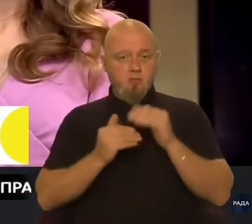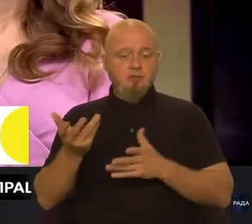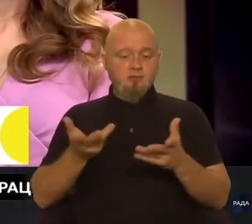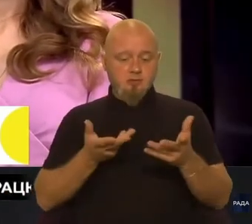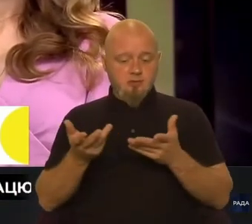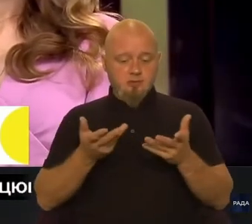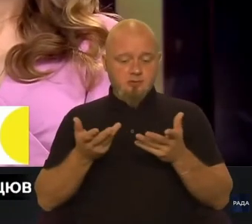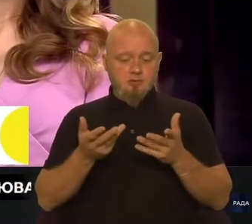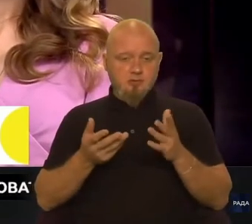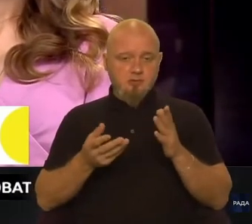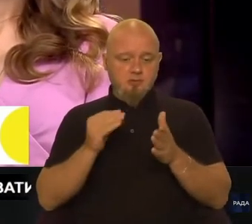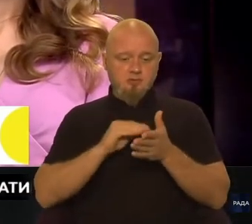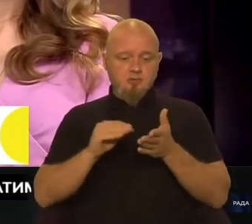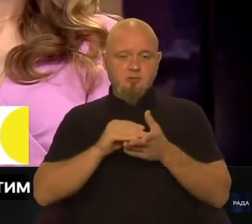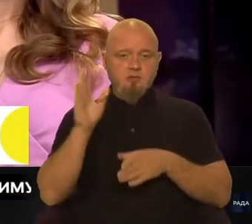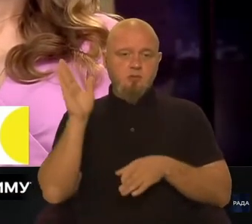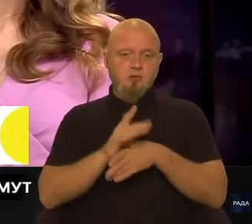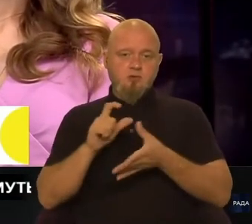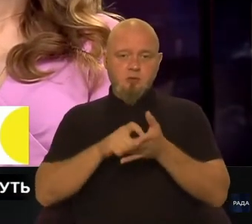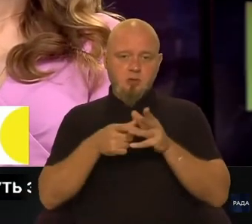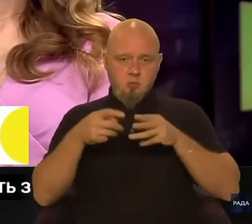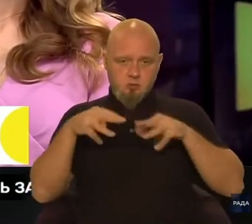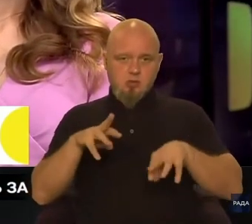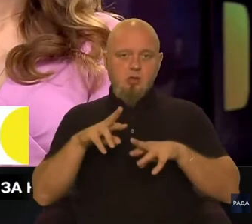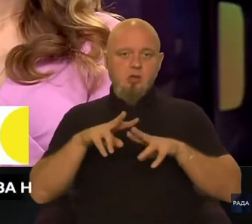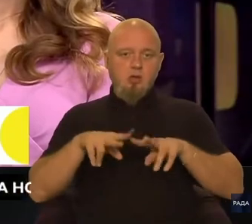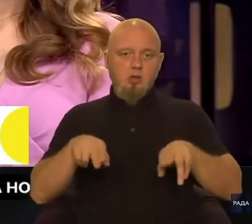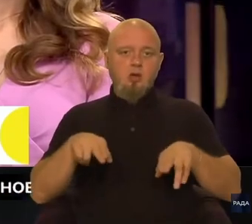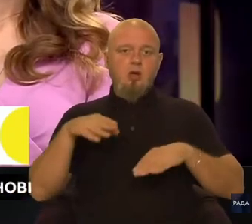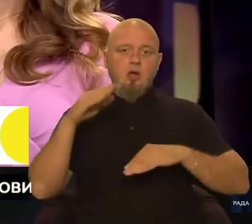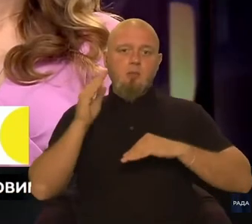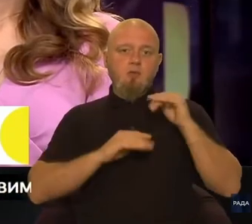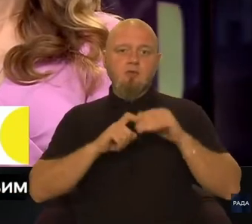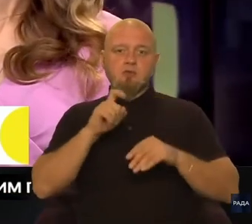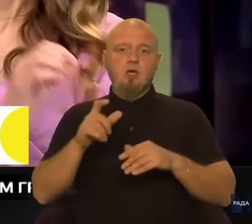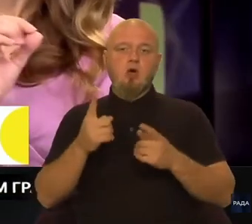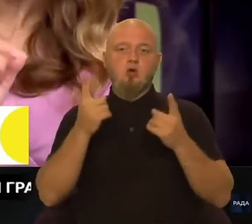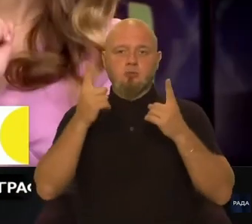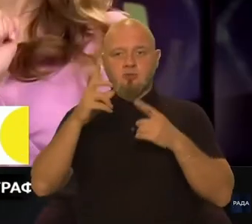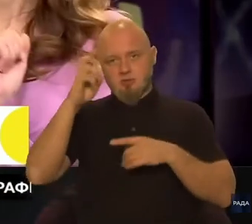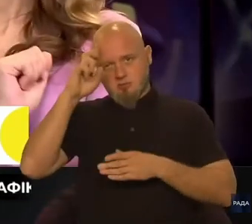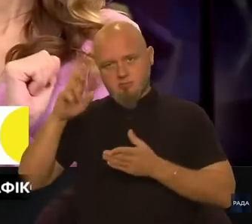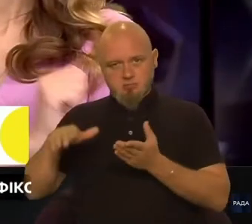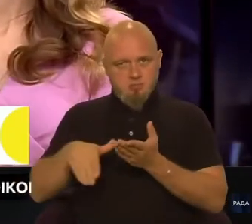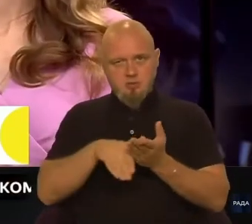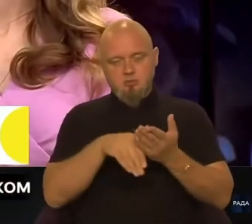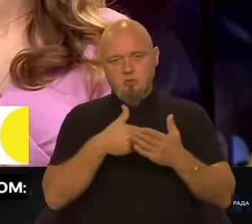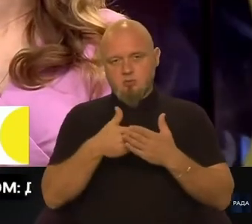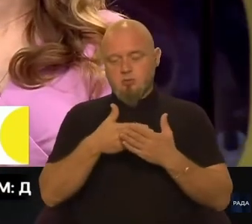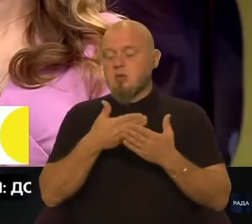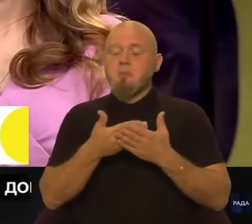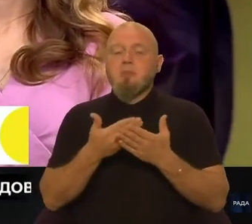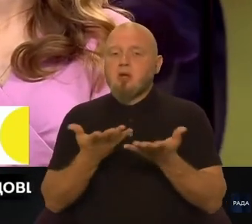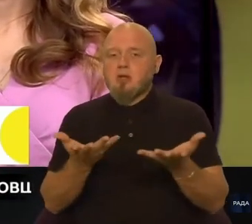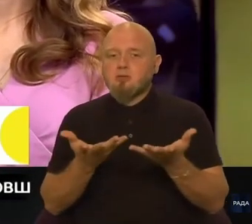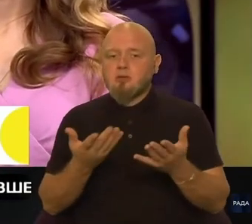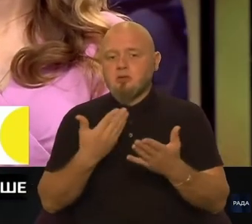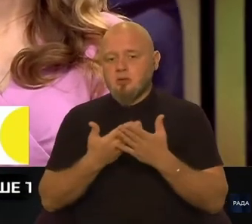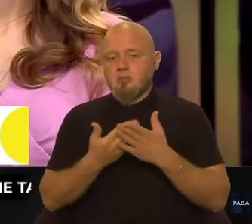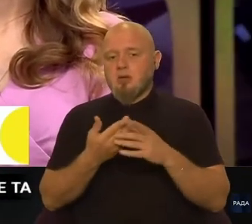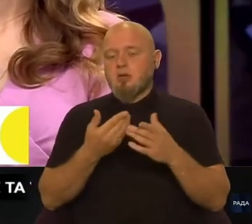визначені в постанові Кабінету міністрів, як професії з особливою державною підтримкою. Наприклад? Ну,